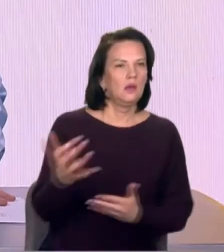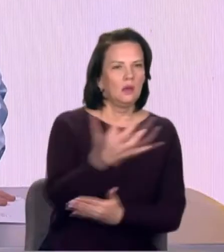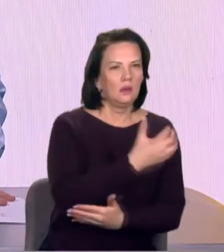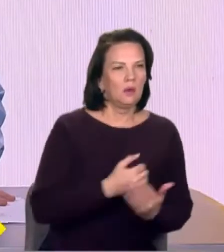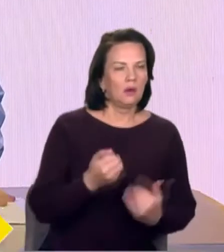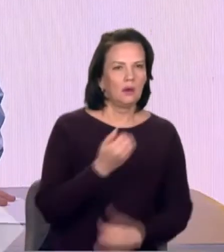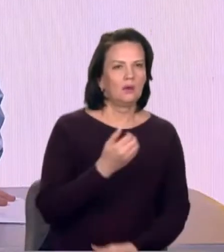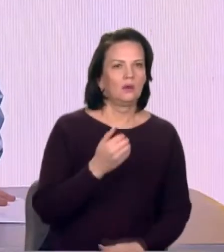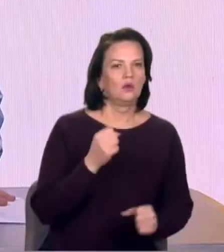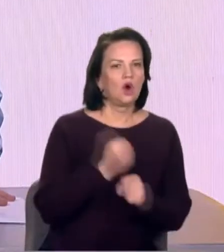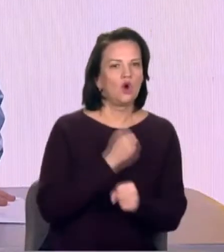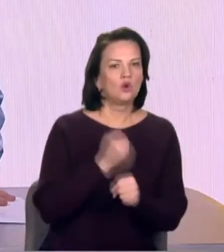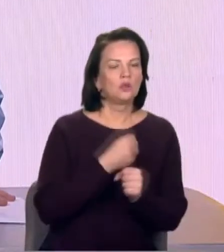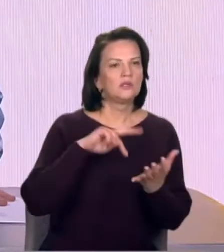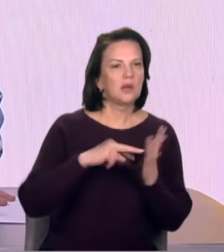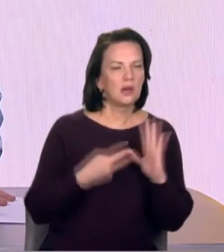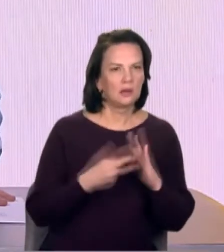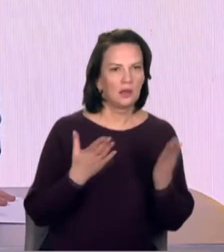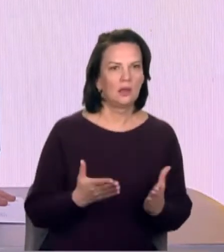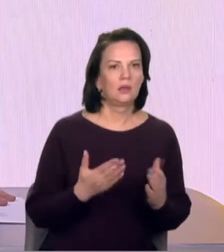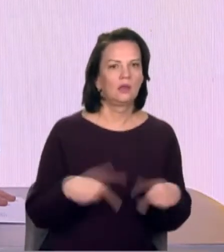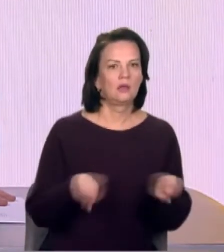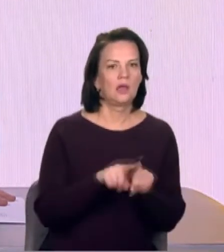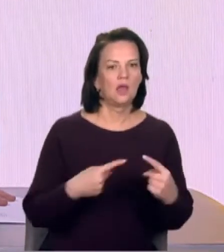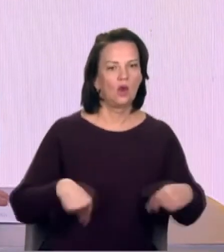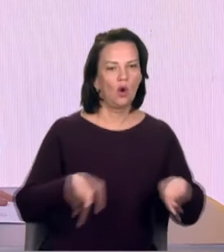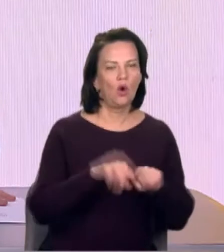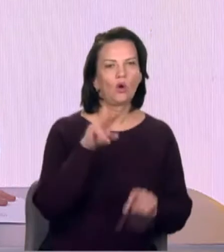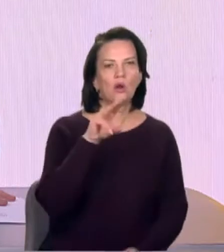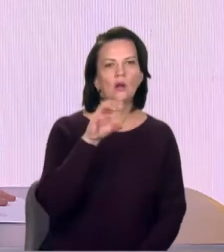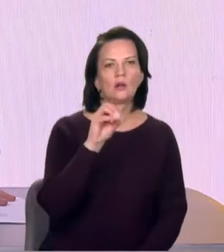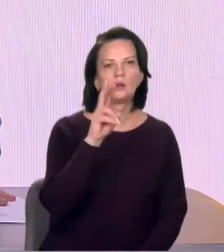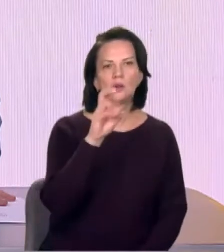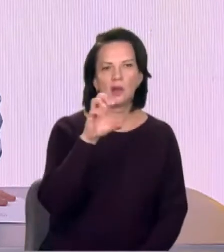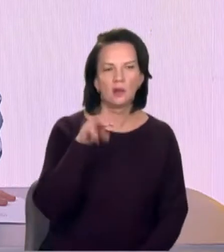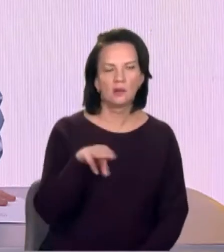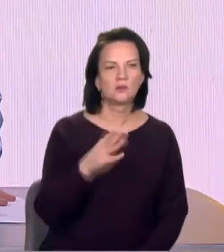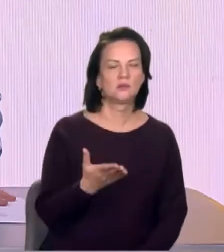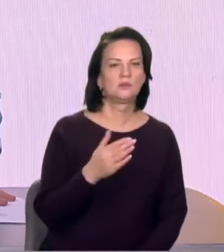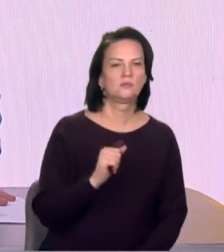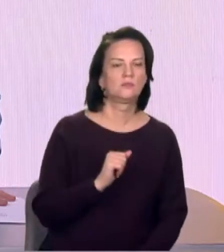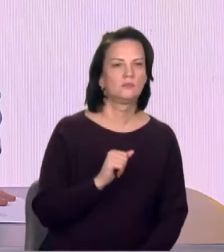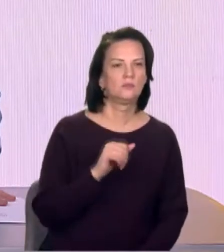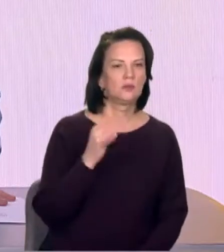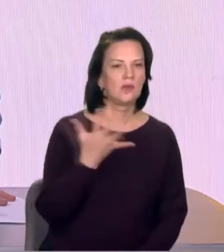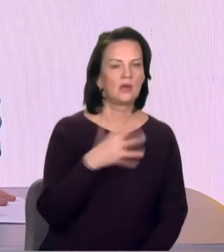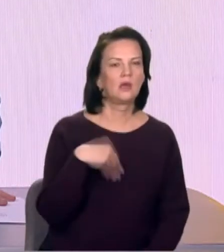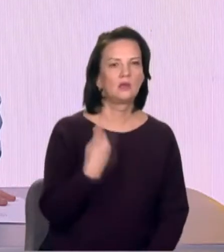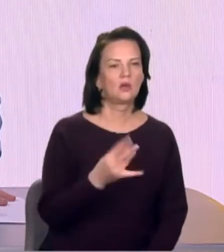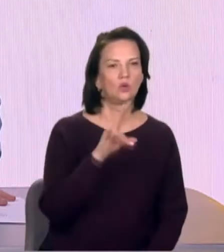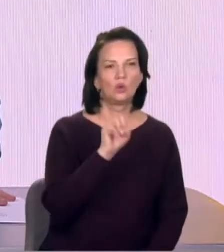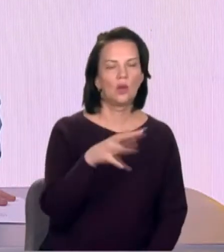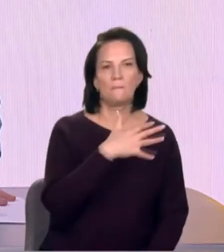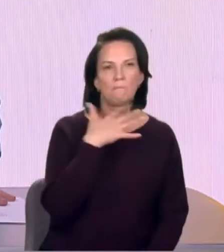Отакі організації, як Тексти чи Інститут масової інформації, які надають нам багато аналітики і результатів